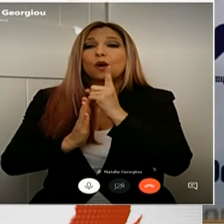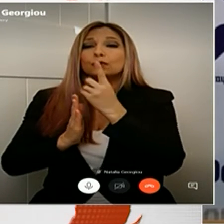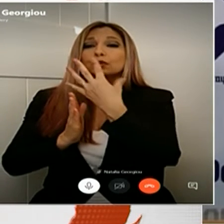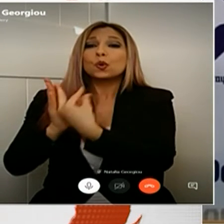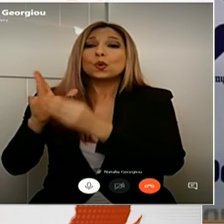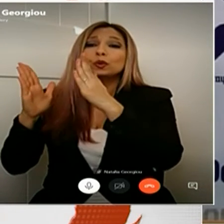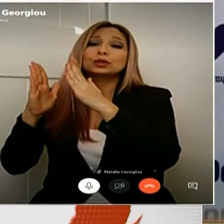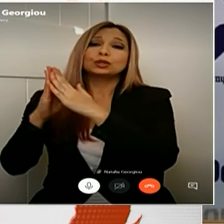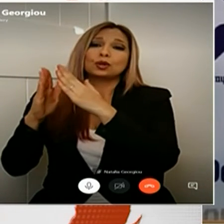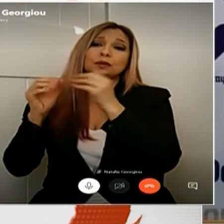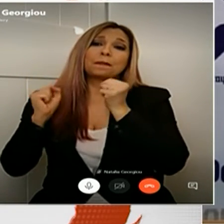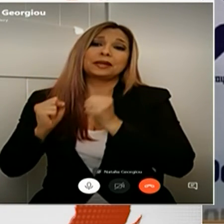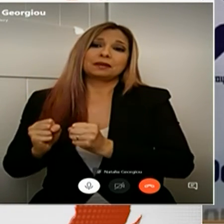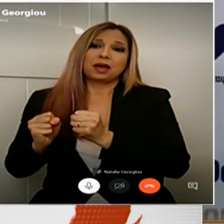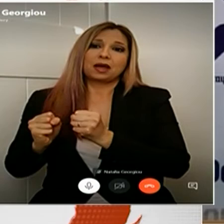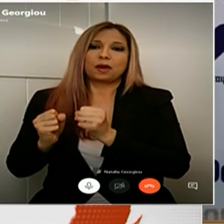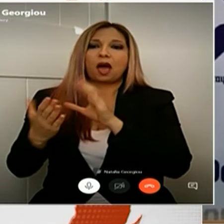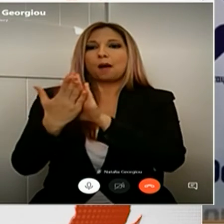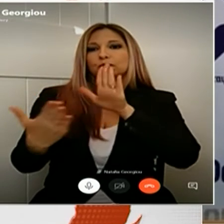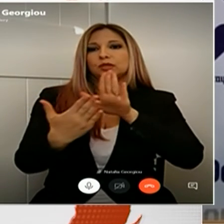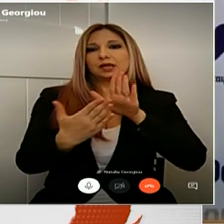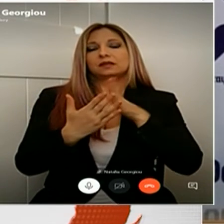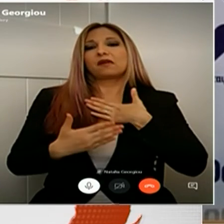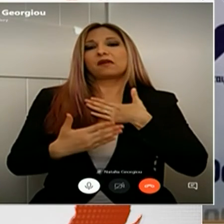και να κρατάτε τις αποστάσεις. Σας ευχαριστώ πολύ. Ευχαριστώ